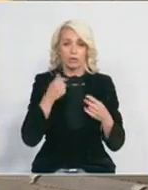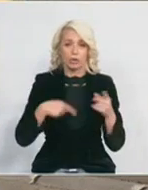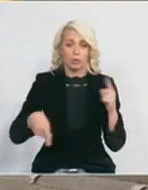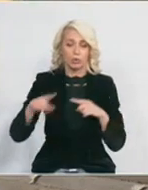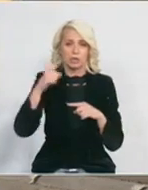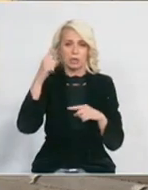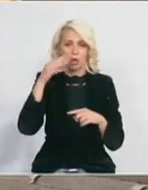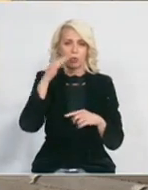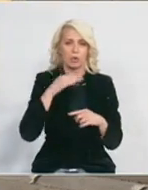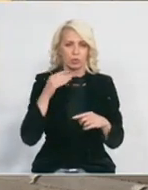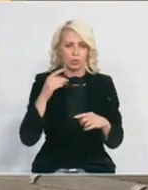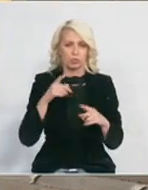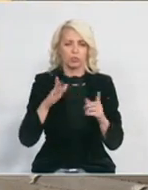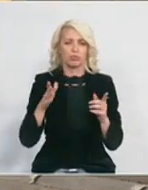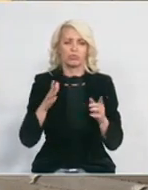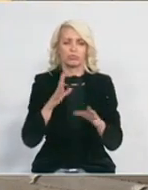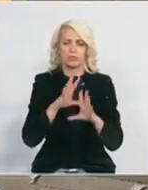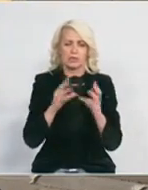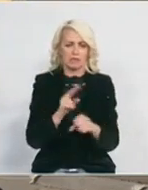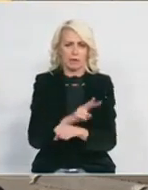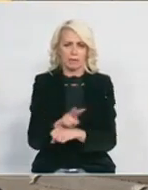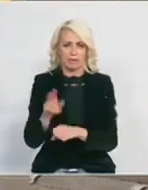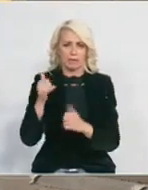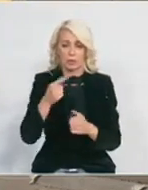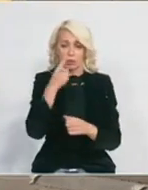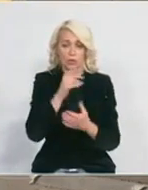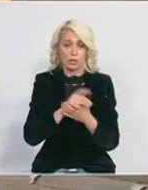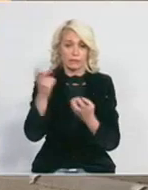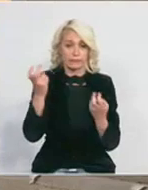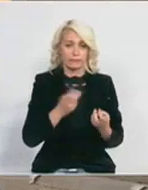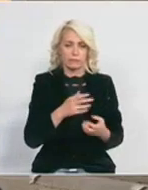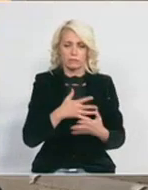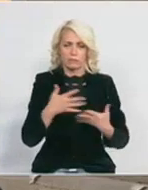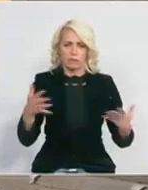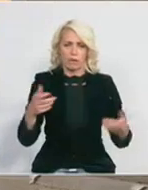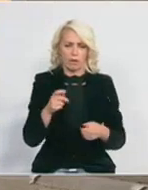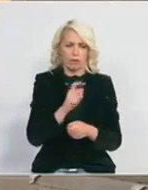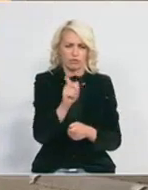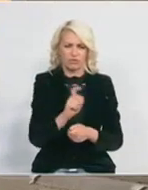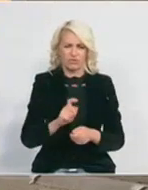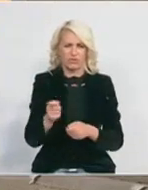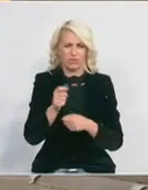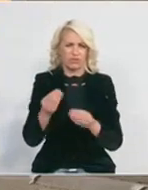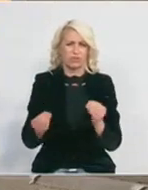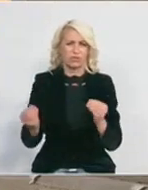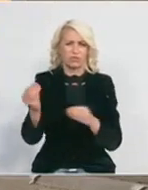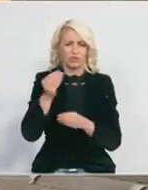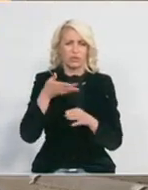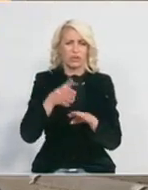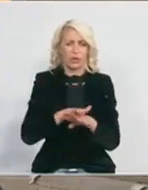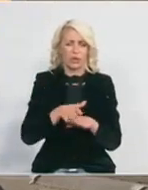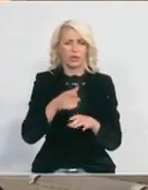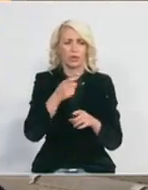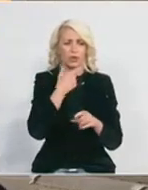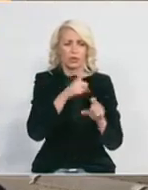unišu stvari stavljamo pod kontrolu. Danas su naši ruski prijatelji uradili potpunu dezinfekciju, dodatnu gerontološkog